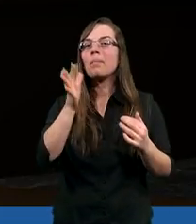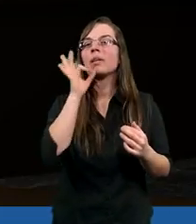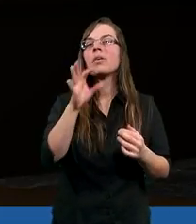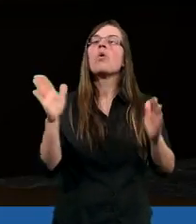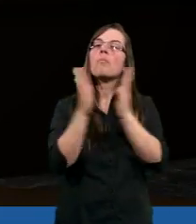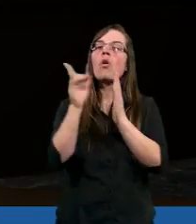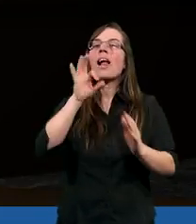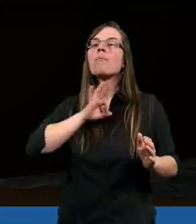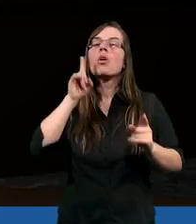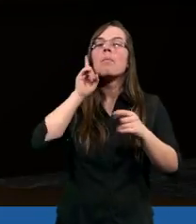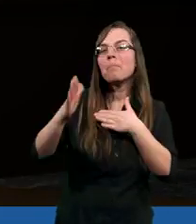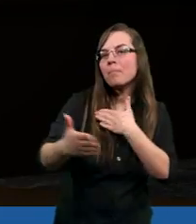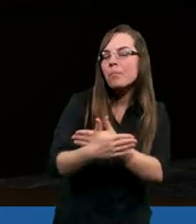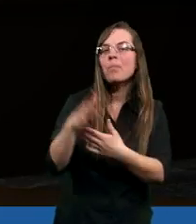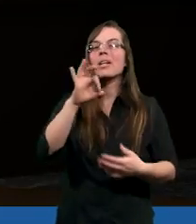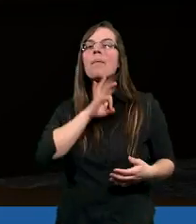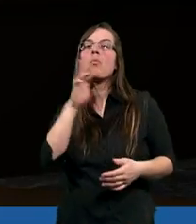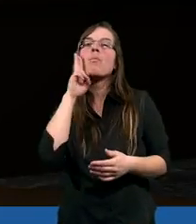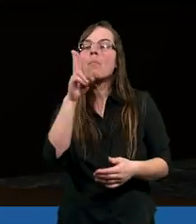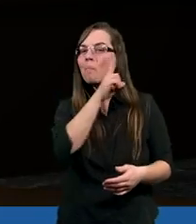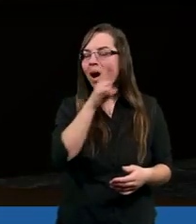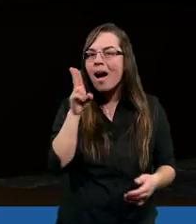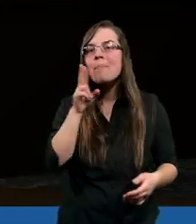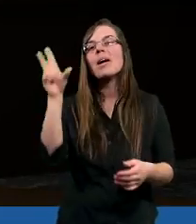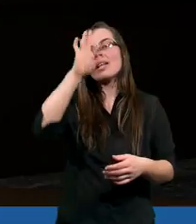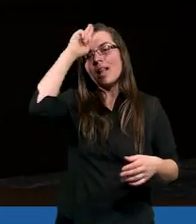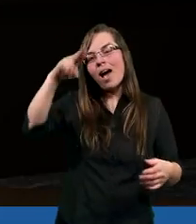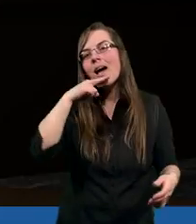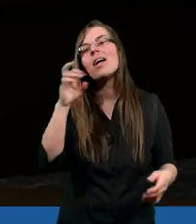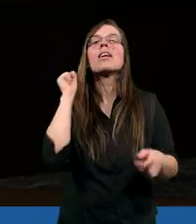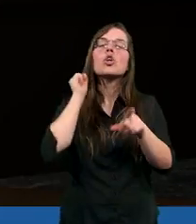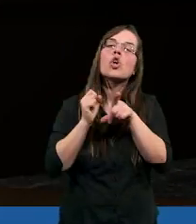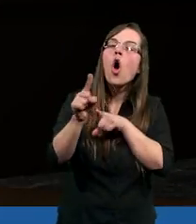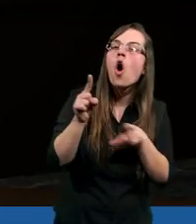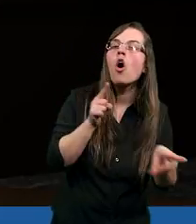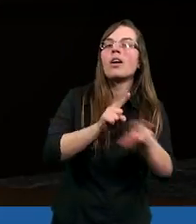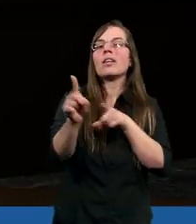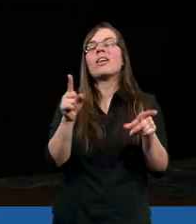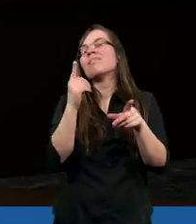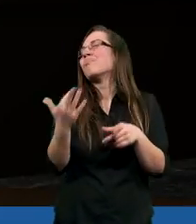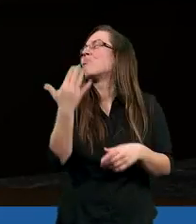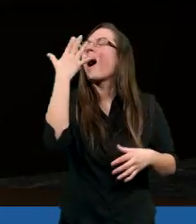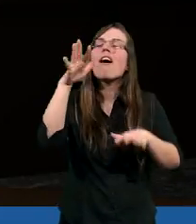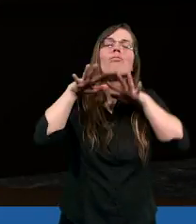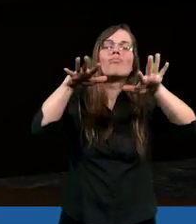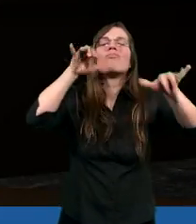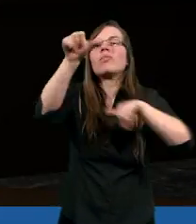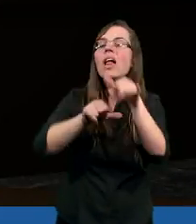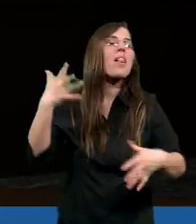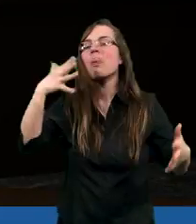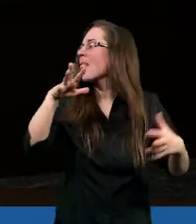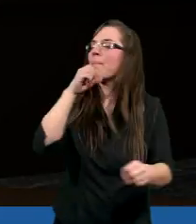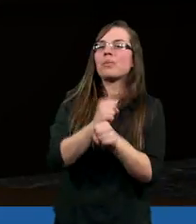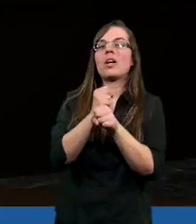Modlę się za mojego męża, za moją mamę, za mojego tatę, za moją siostrę już ładnych parę lat i nie